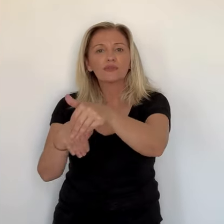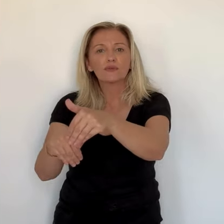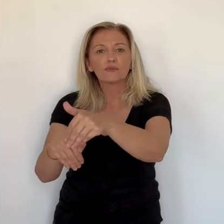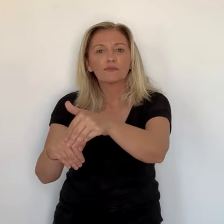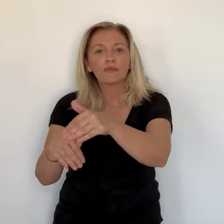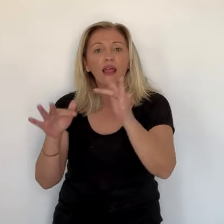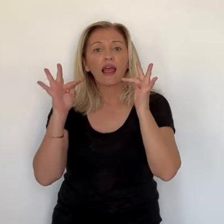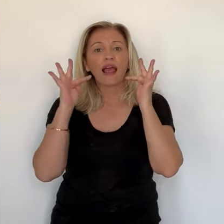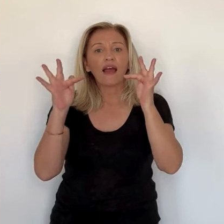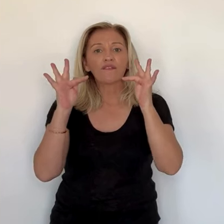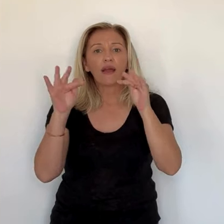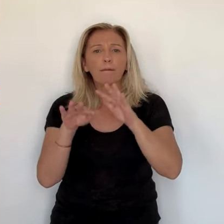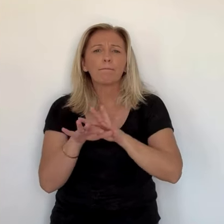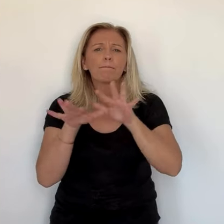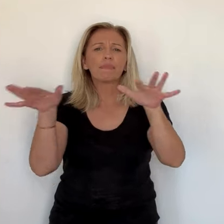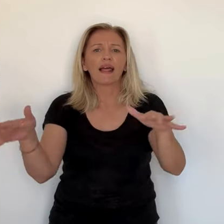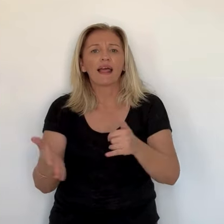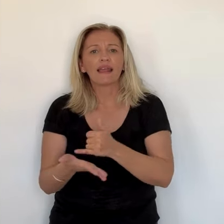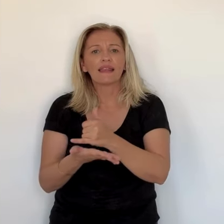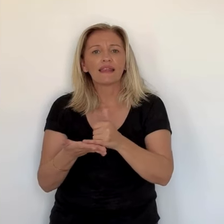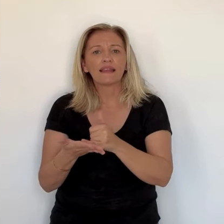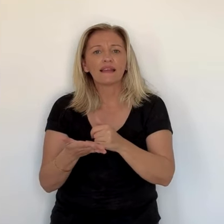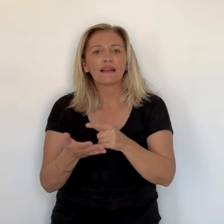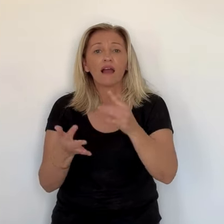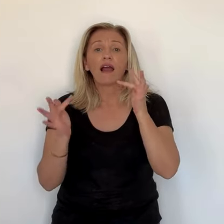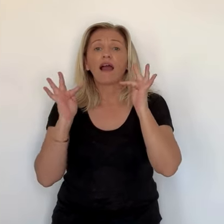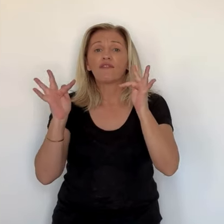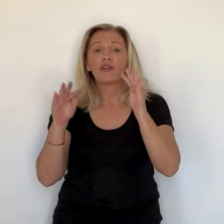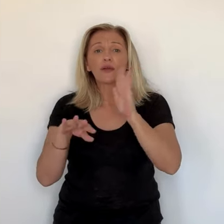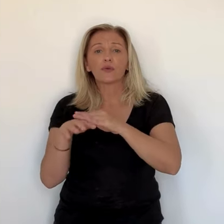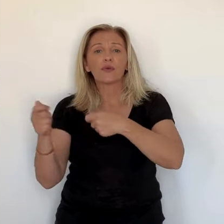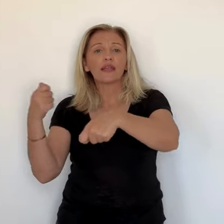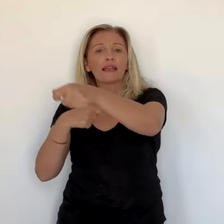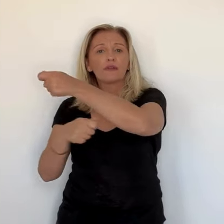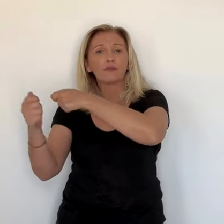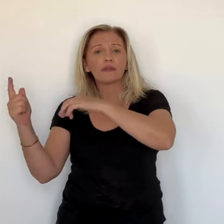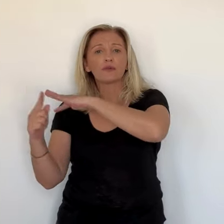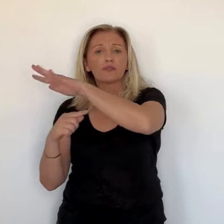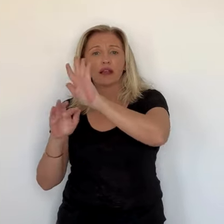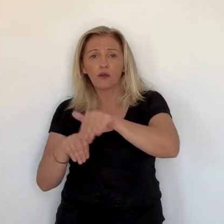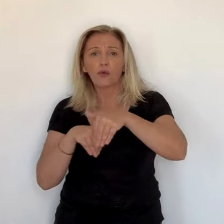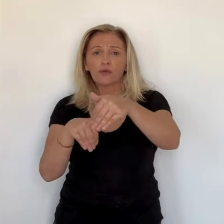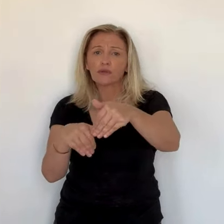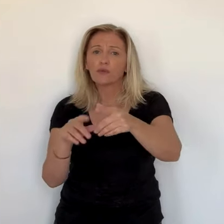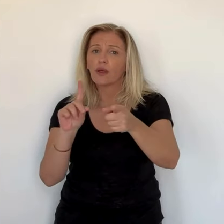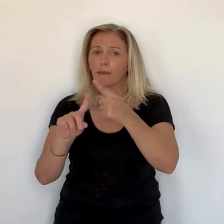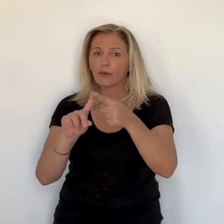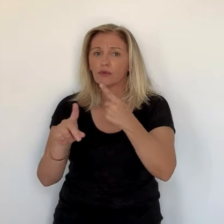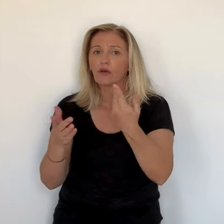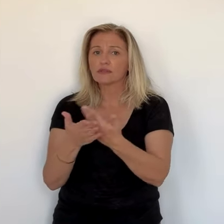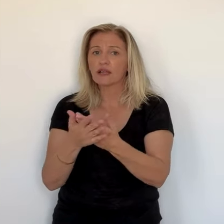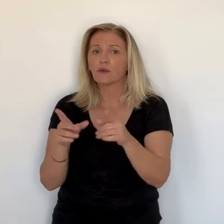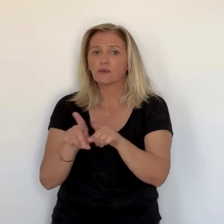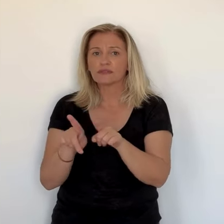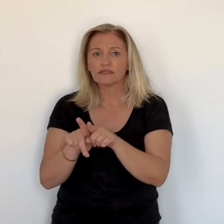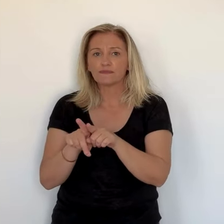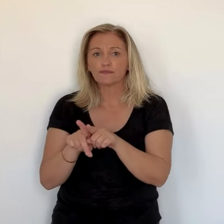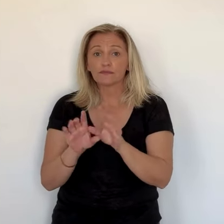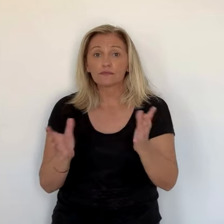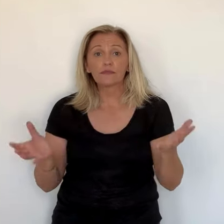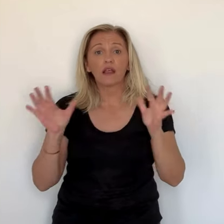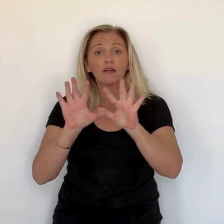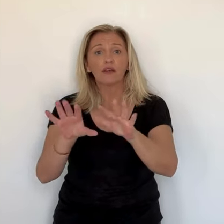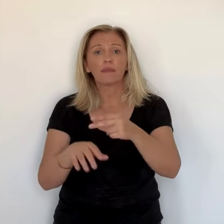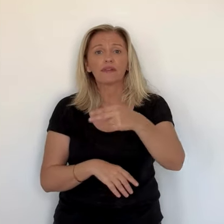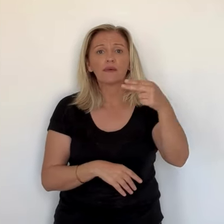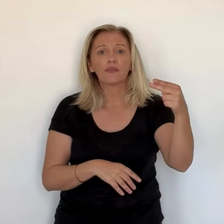Il y a un enjeu institutionnel, des discussions qui doivent se poursuivre. Je me réjouis que mon amie Catherine Vautrin soit notre partenaire dans le cadre de